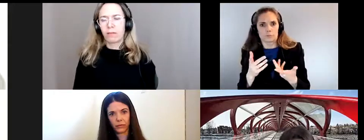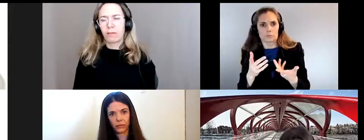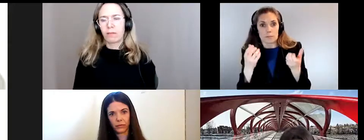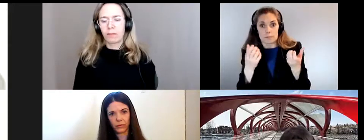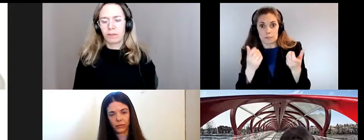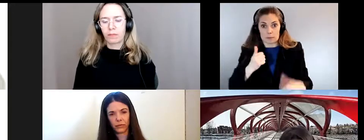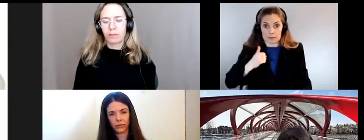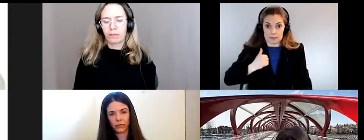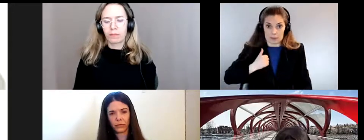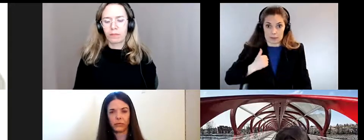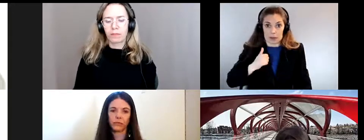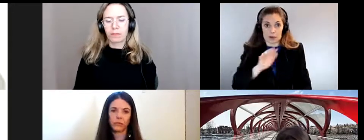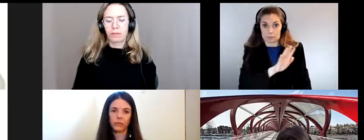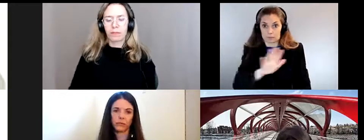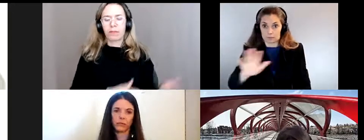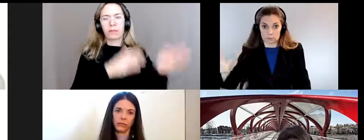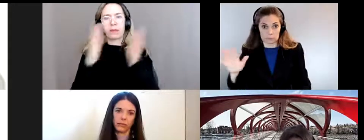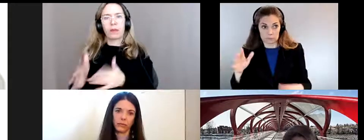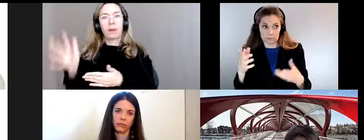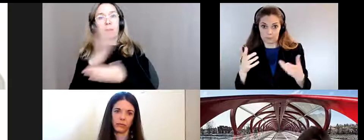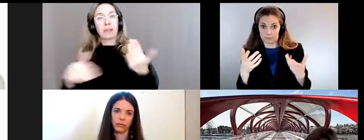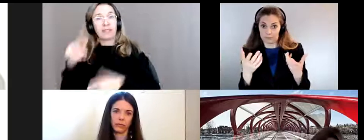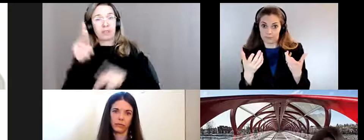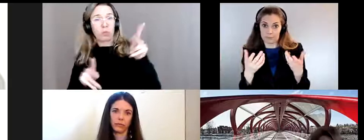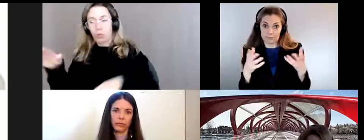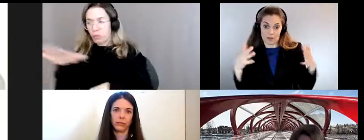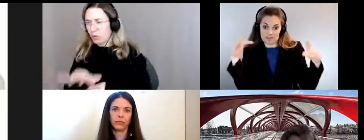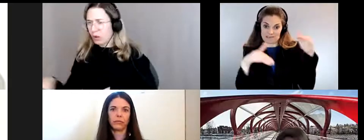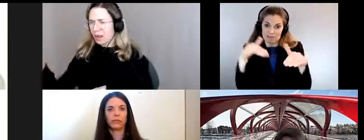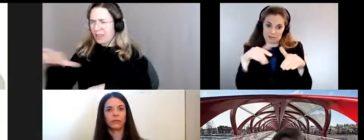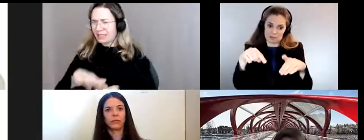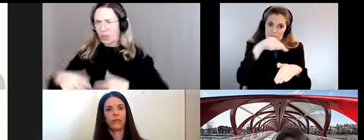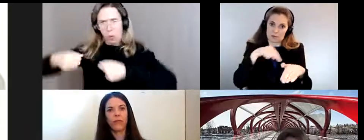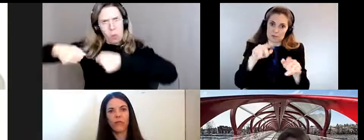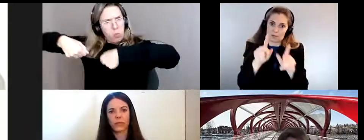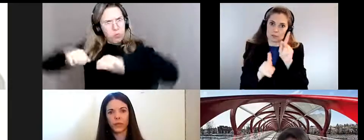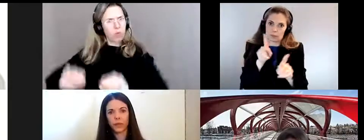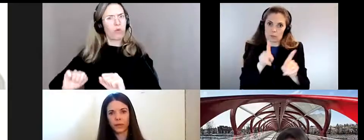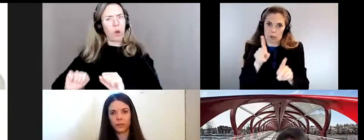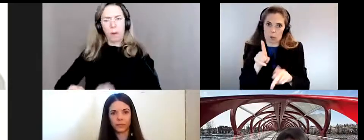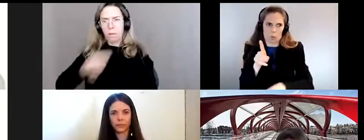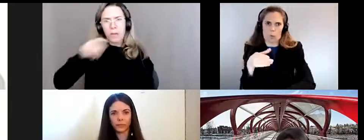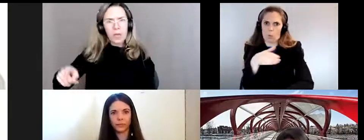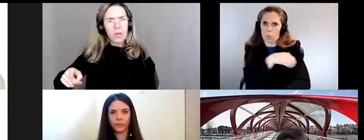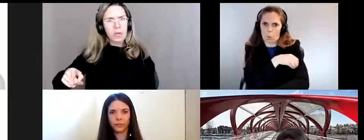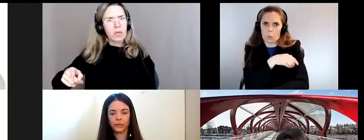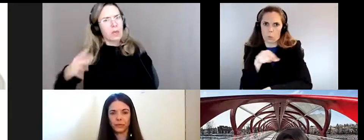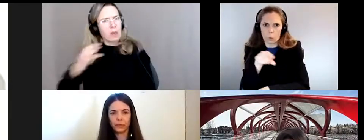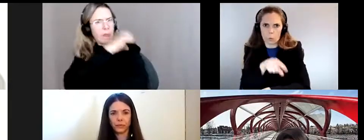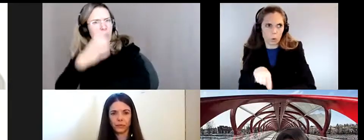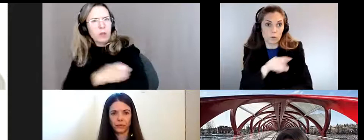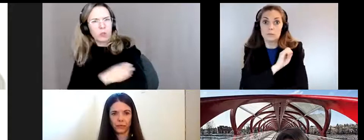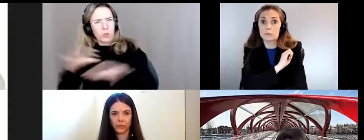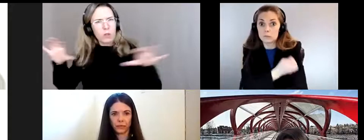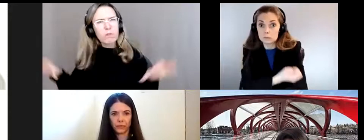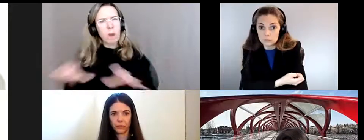à tout un segment de la population a eu beaucoup de pouvoir soudainement a été très entendu beaucoup d'énergie y a été